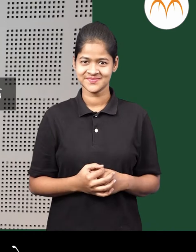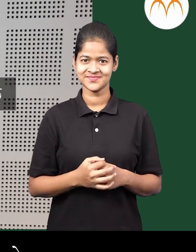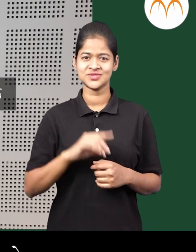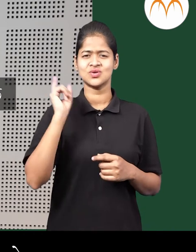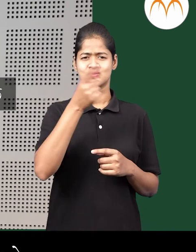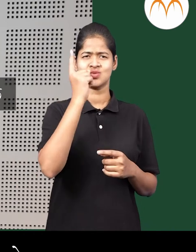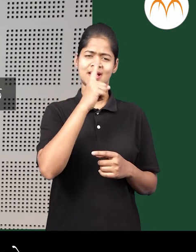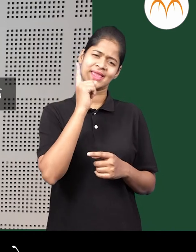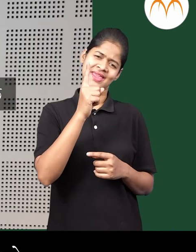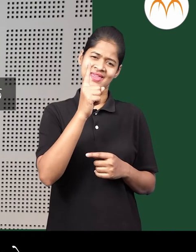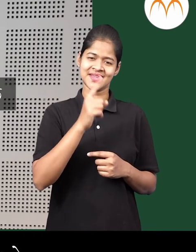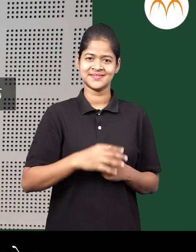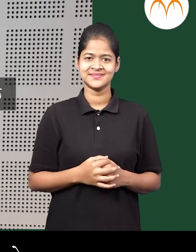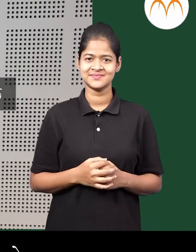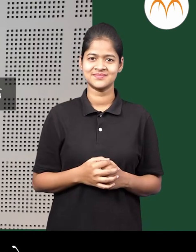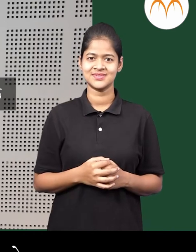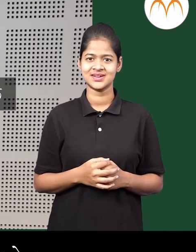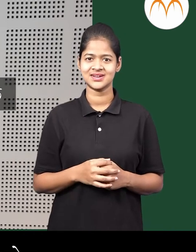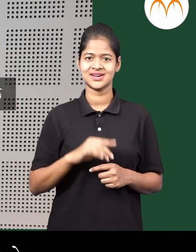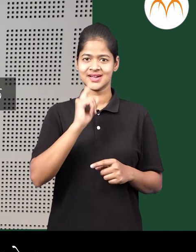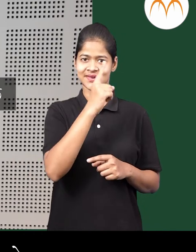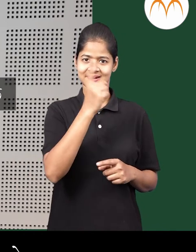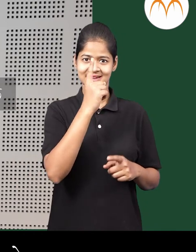पाती मात्र अनेक